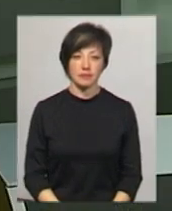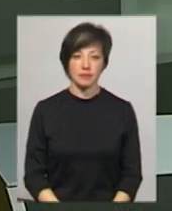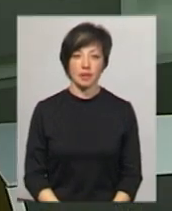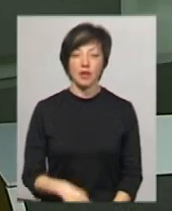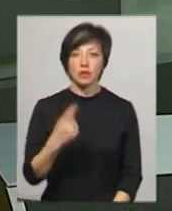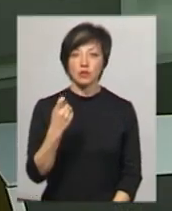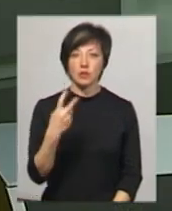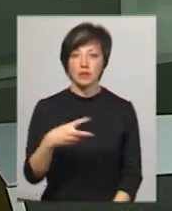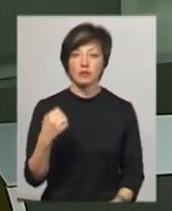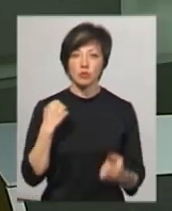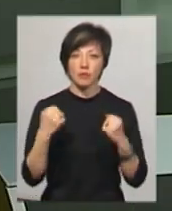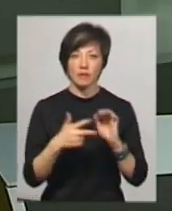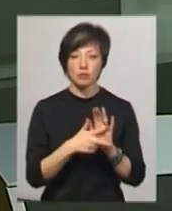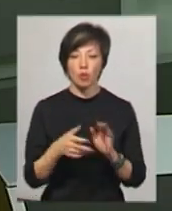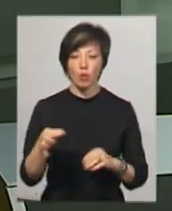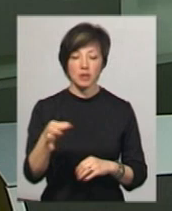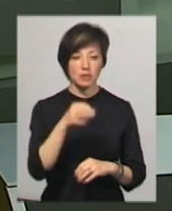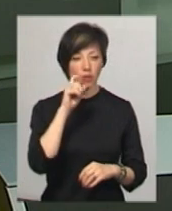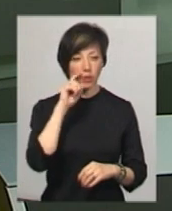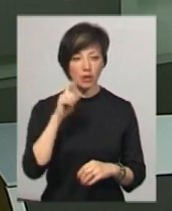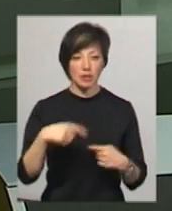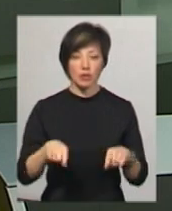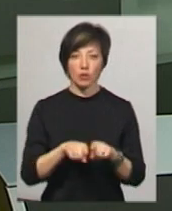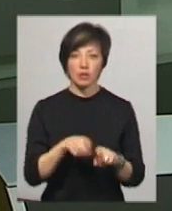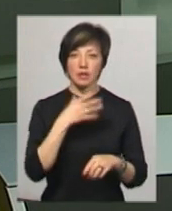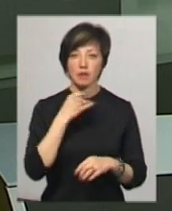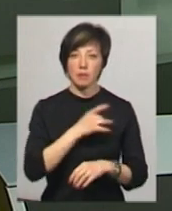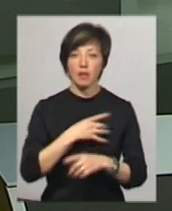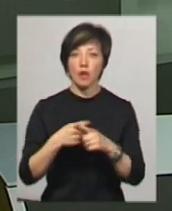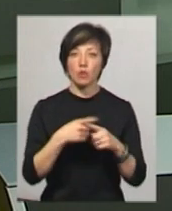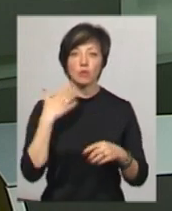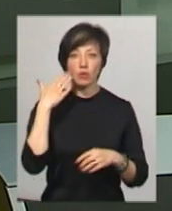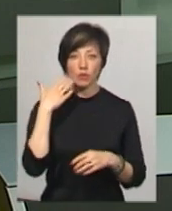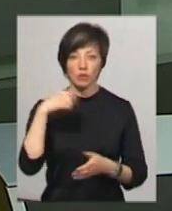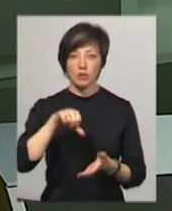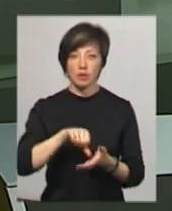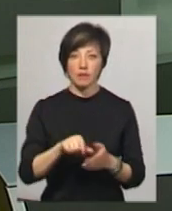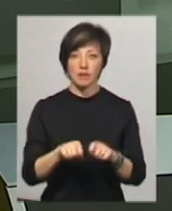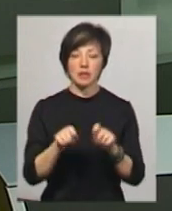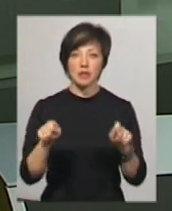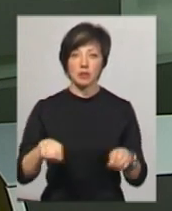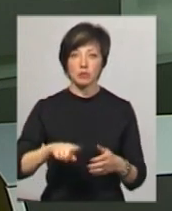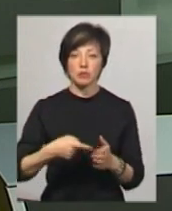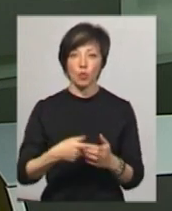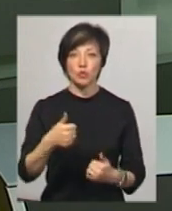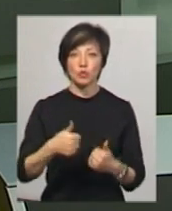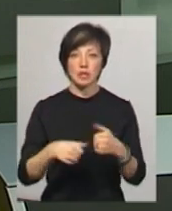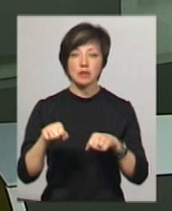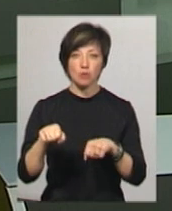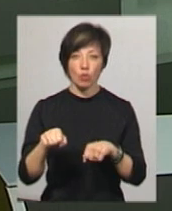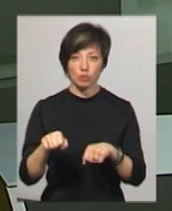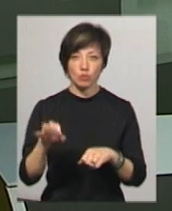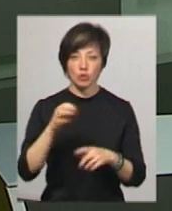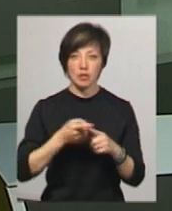120 спортсменів з восьми областей України, а також Литви, Білорусі та Молдови взяли участь у відкритому міському турнірі з боксу.